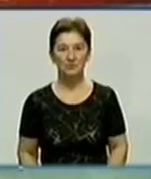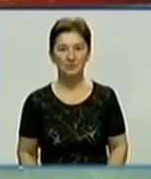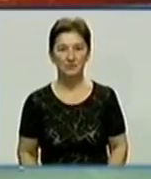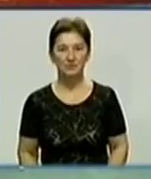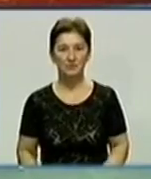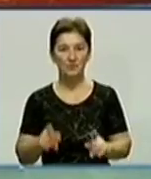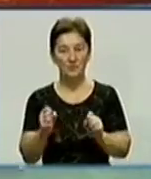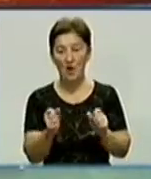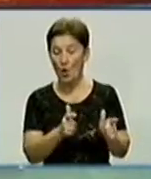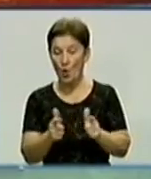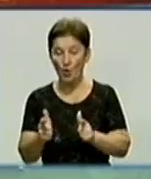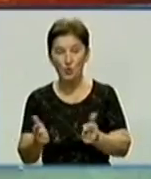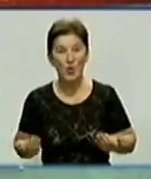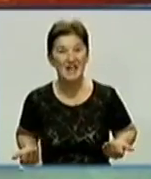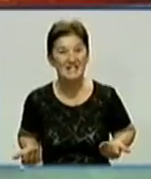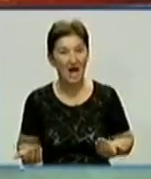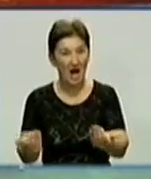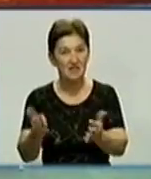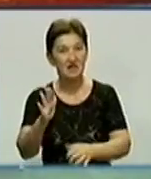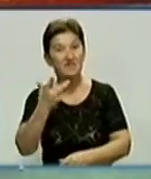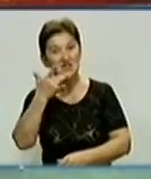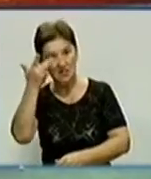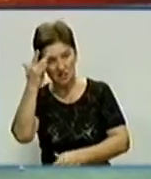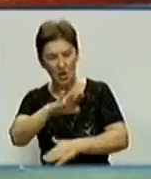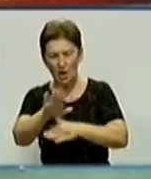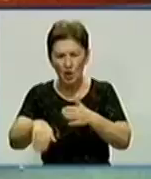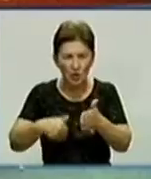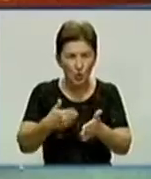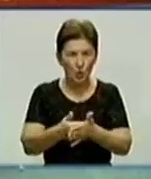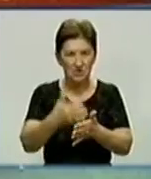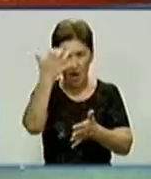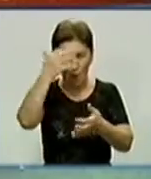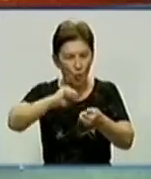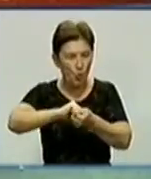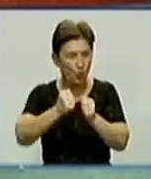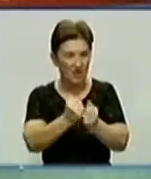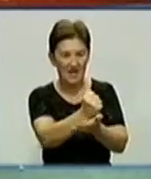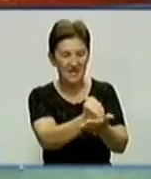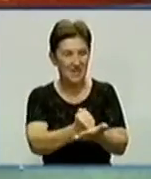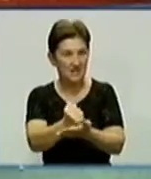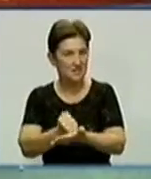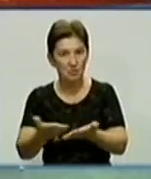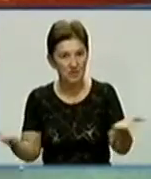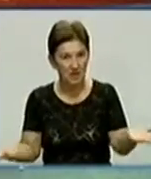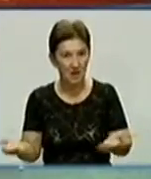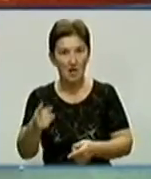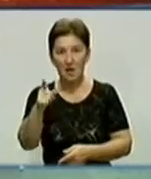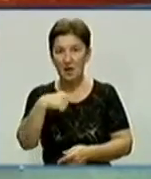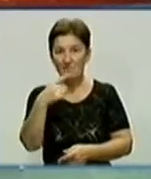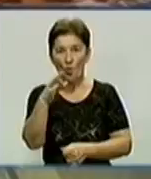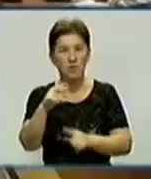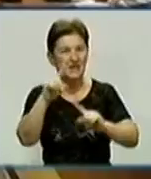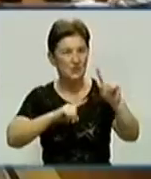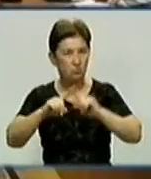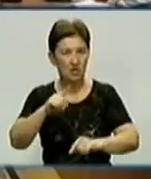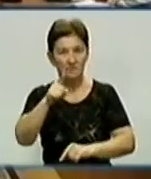Готуй сани влітку. Соціальні заклади Кірвоградщини і досі не запаслися вугіллям. Це питання підняв заступник губернатора Віктор Рєзнік під час апаратної наради.